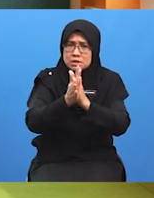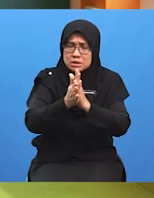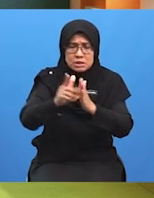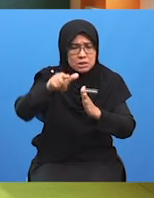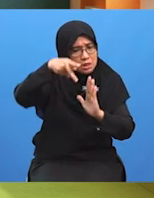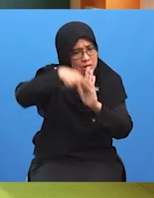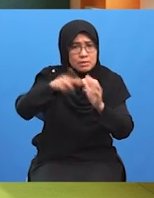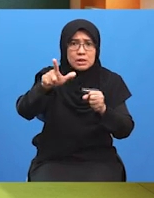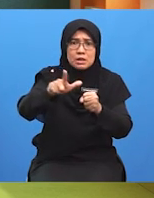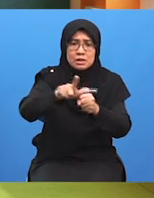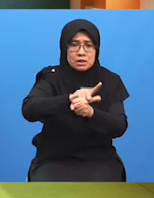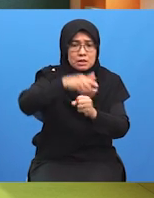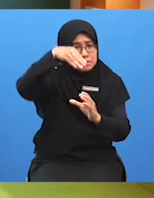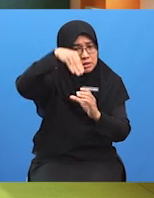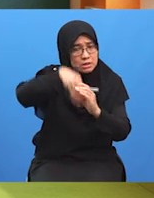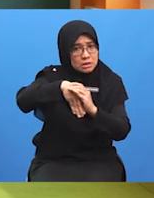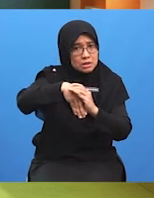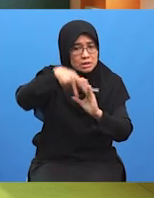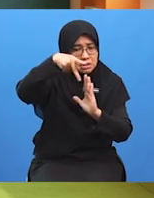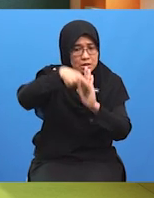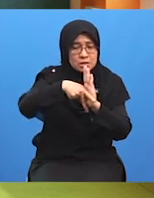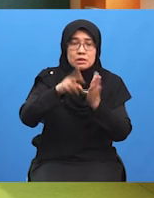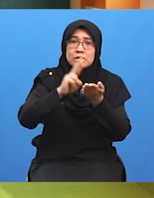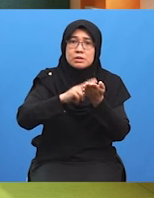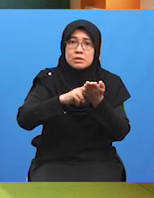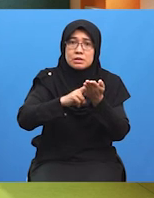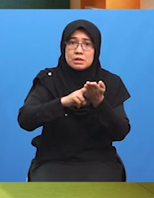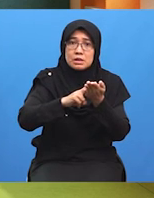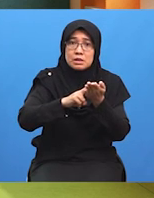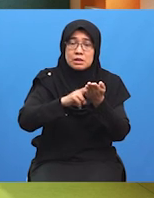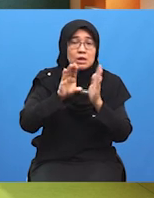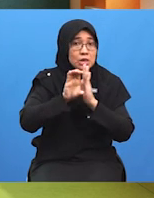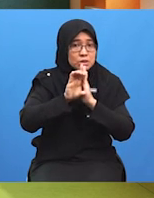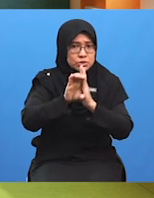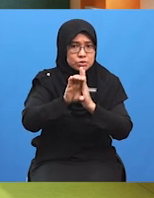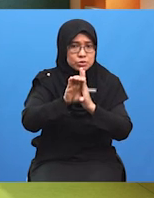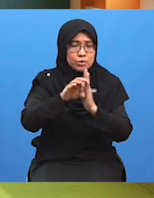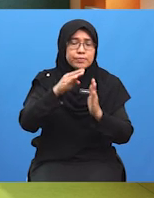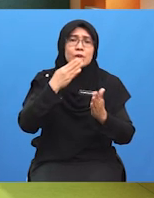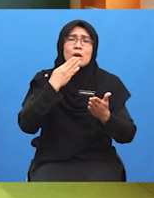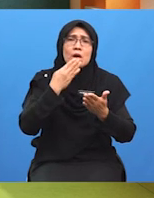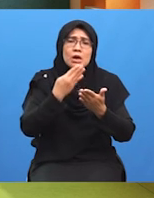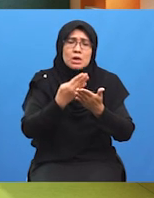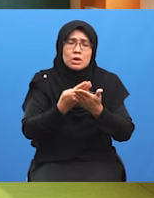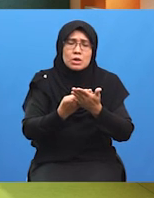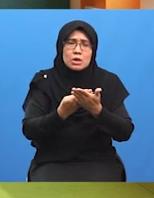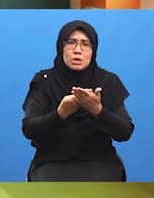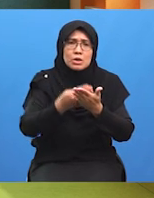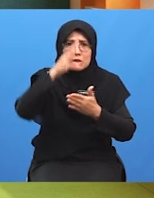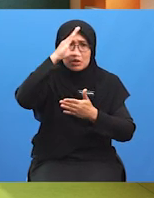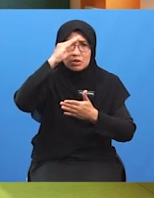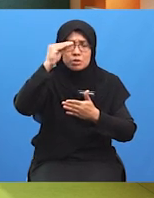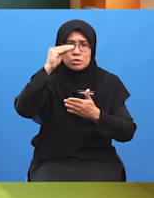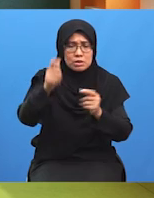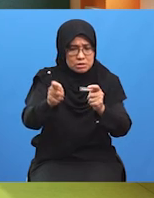perundingan Dalam perundingan untuk membeli hartanah, good guy akan menerima cadangan yang